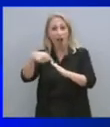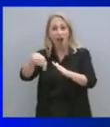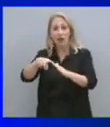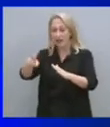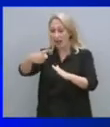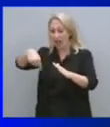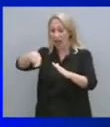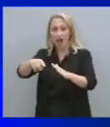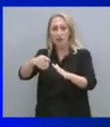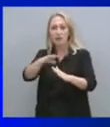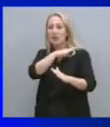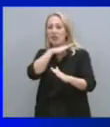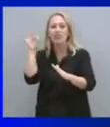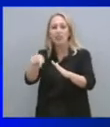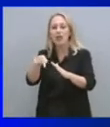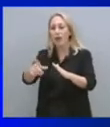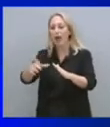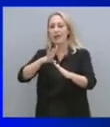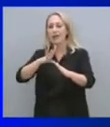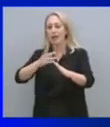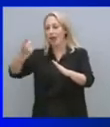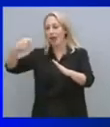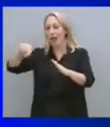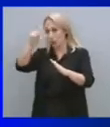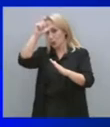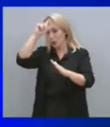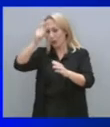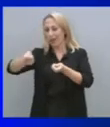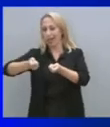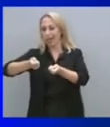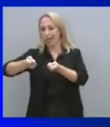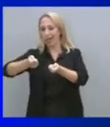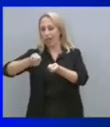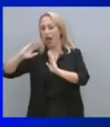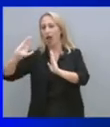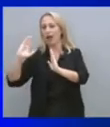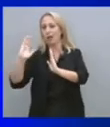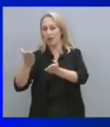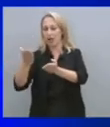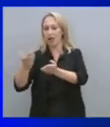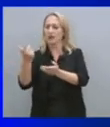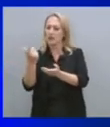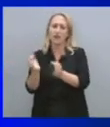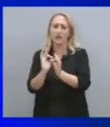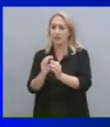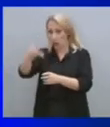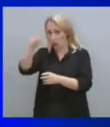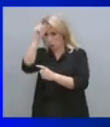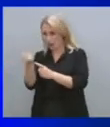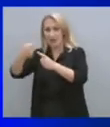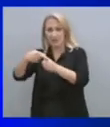θύματα εργαλειοποίησης. Πολιτικής εργαλειοποίησης από τη γείτονα χώρα αλλά και εργαλοποίησης από τα άθλια δίκτυα των